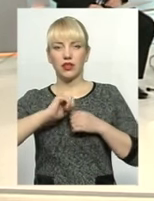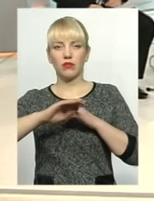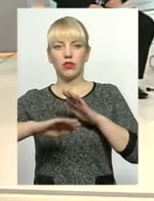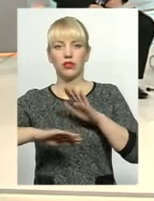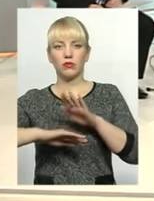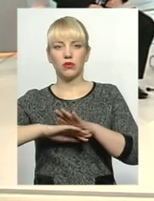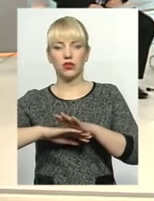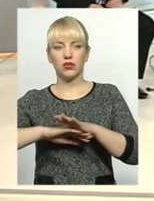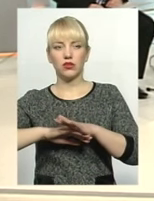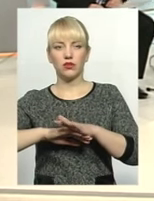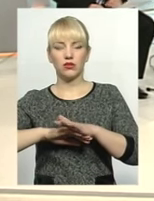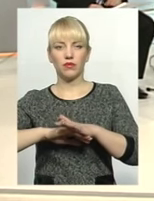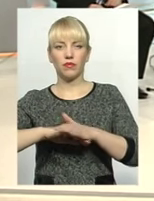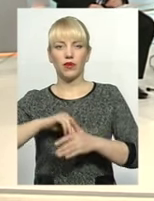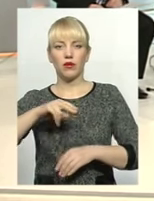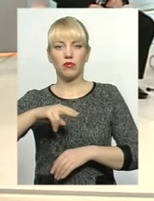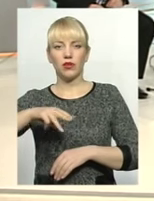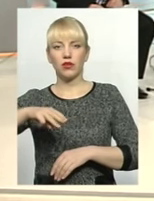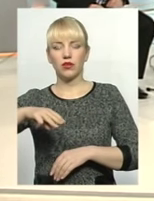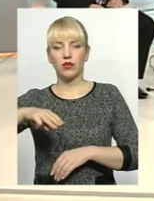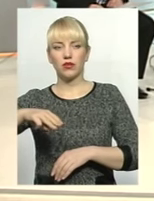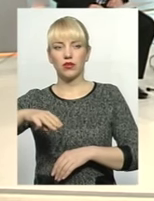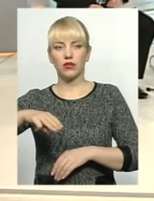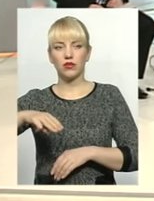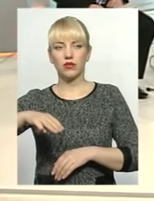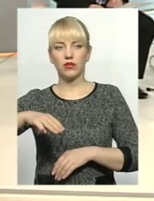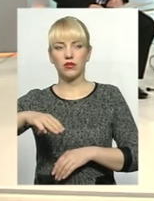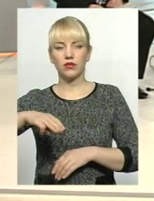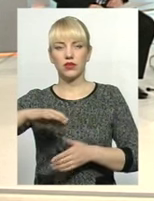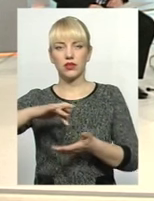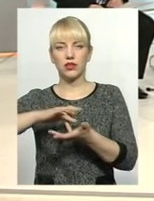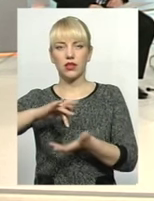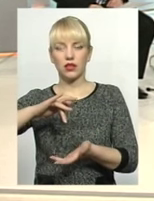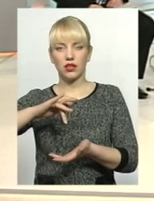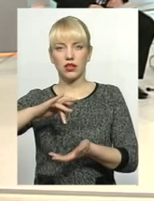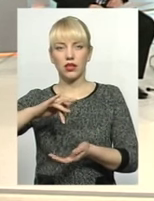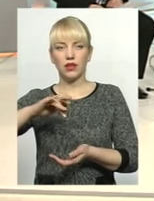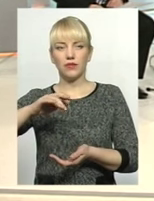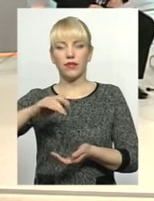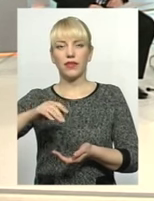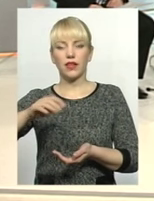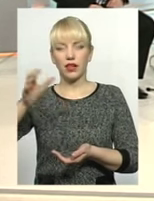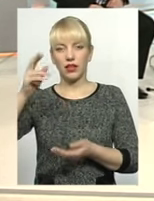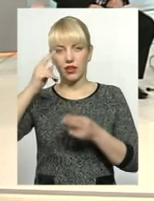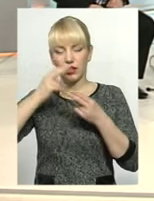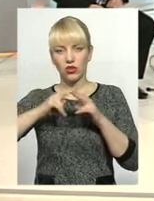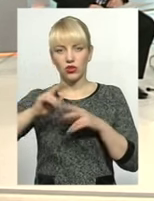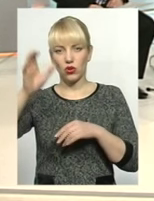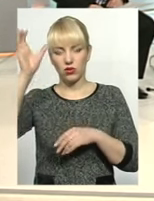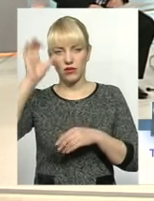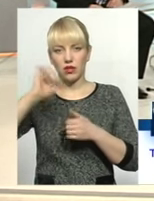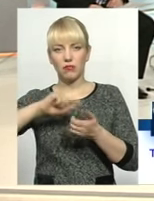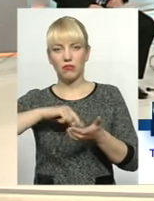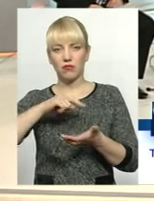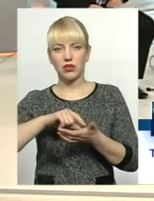-Подільського, професійно-технічний центр технічної освіти міста Кам'янець-Подільського, де